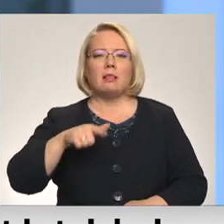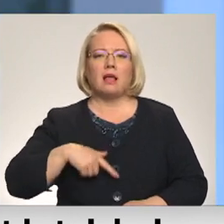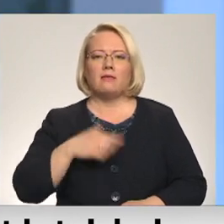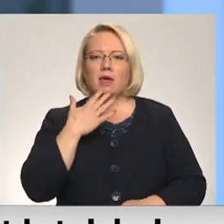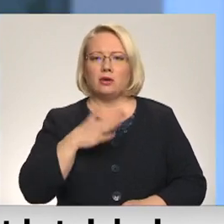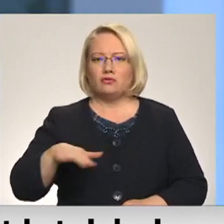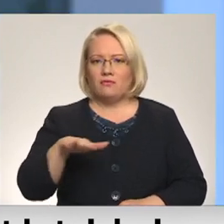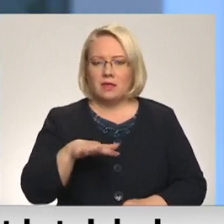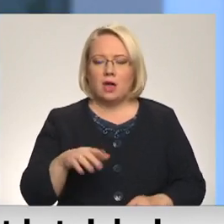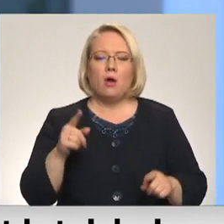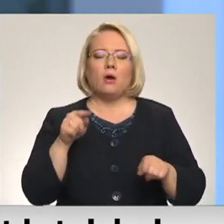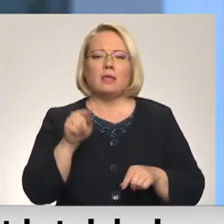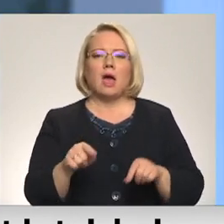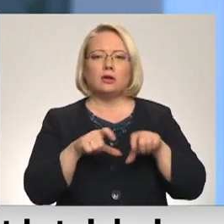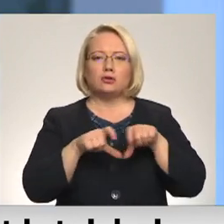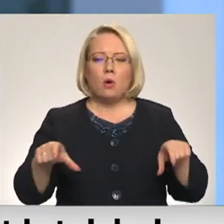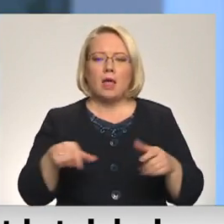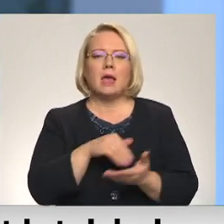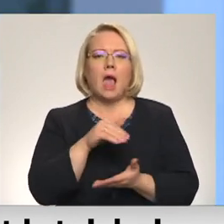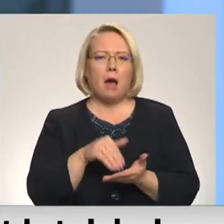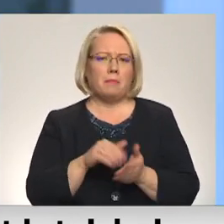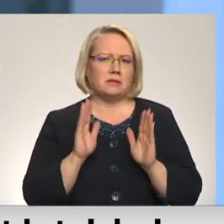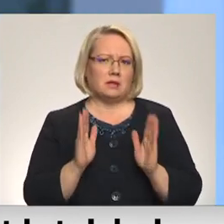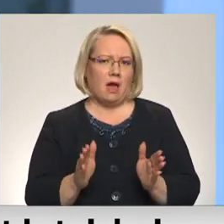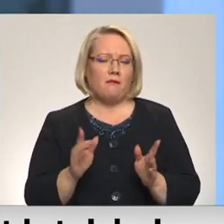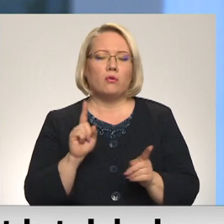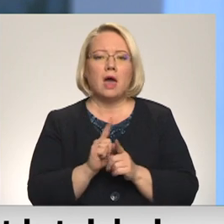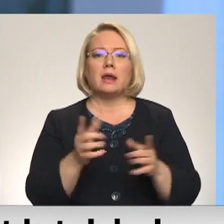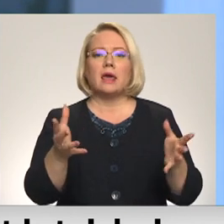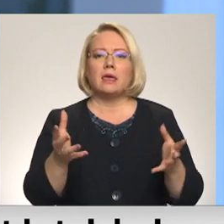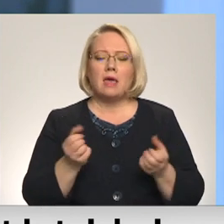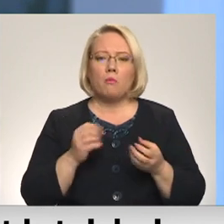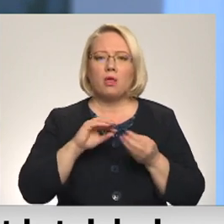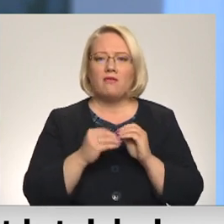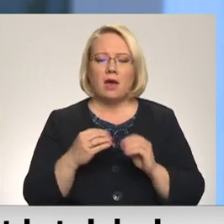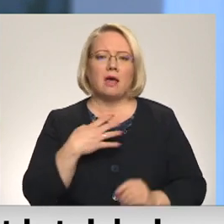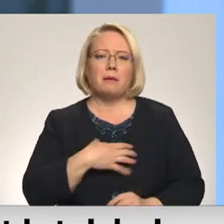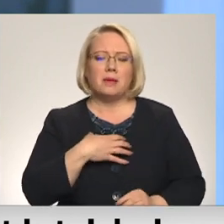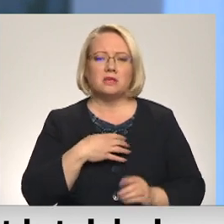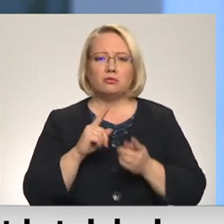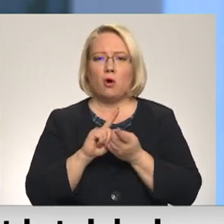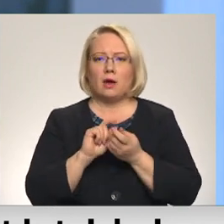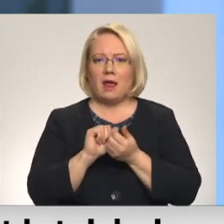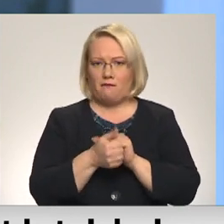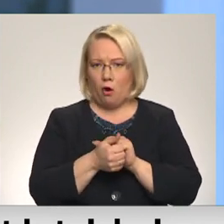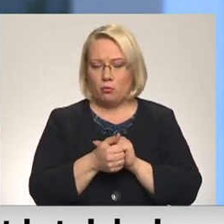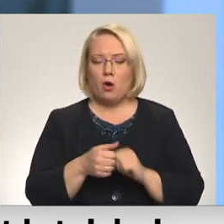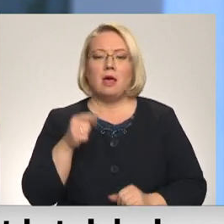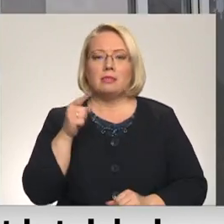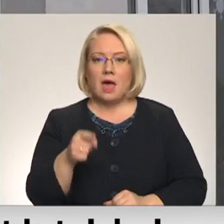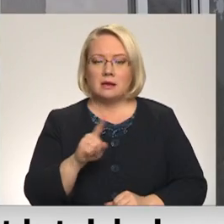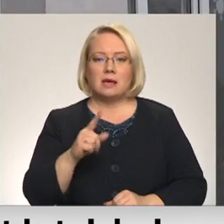Šāda skolai ir jāpastāv arī ņemot vērā nepieciešamo reformu. Tas ir mans